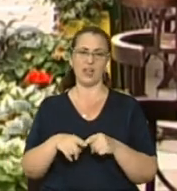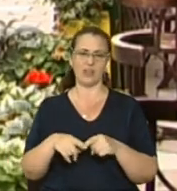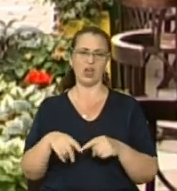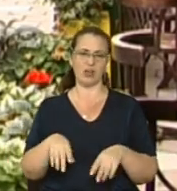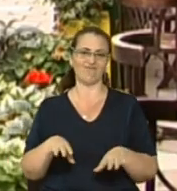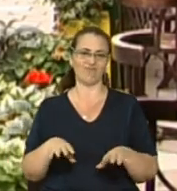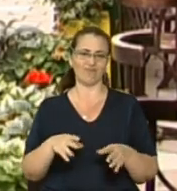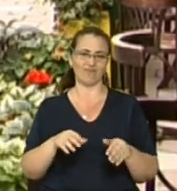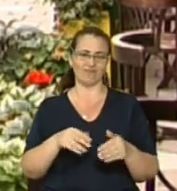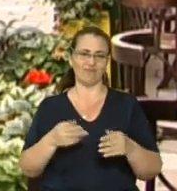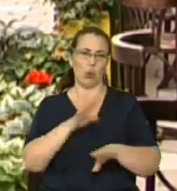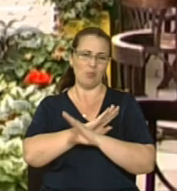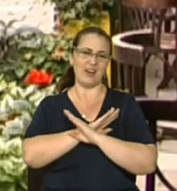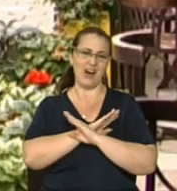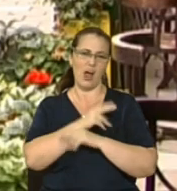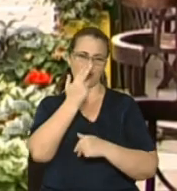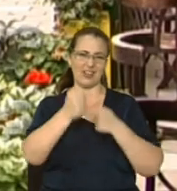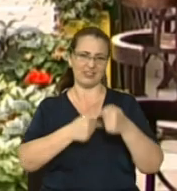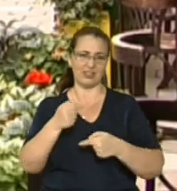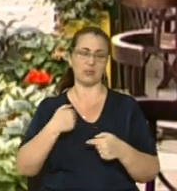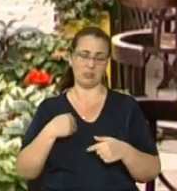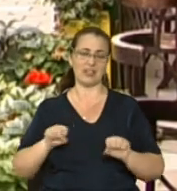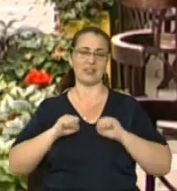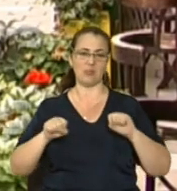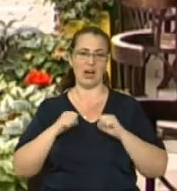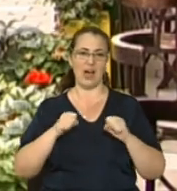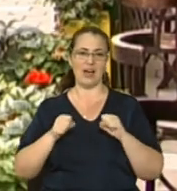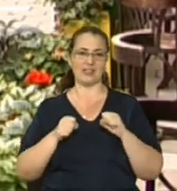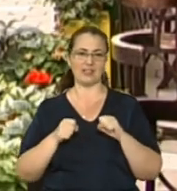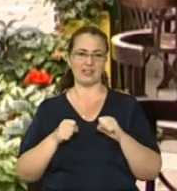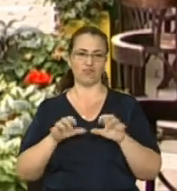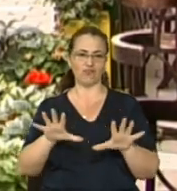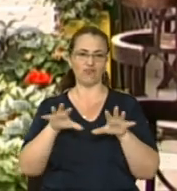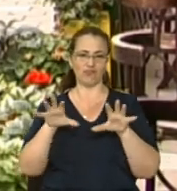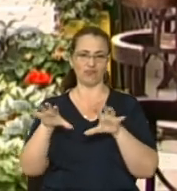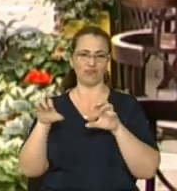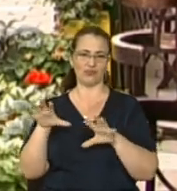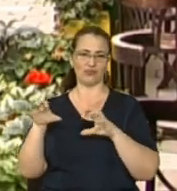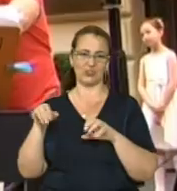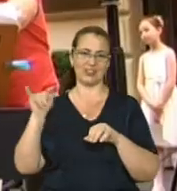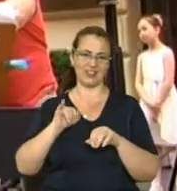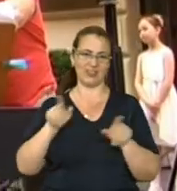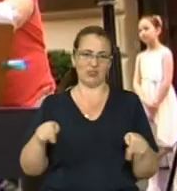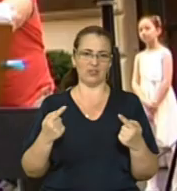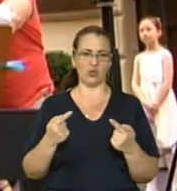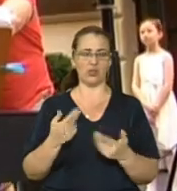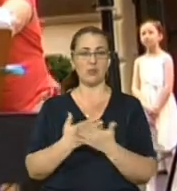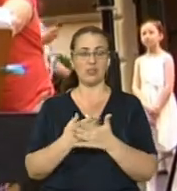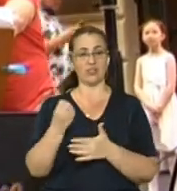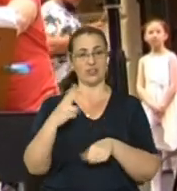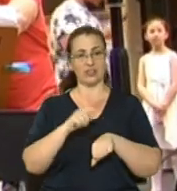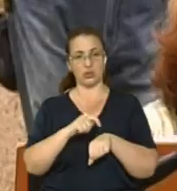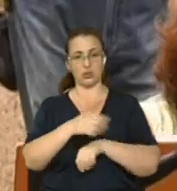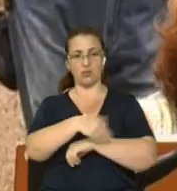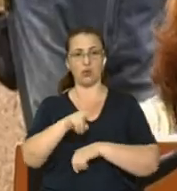традиція зараз, у Балбусі вже старші, то ми намагаємося максимально як губки впитувати в себе це і відтворювати. Близько 12-ї години